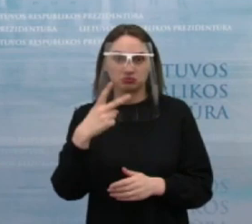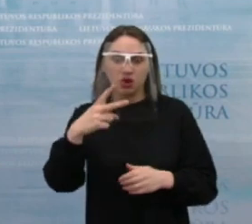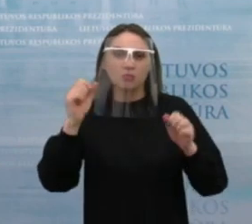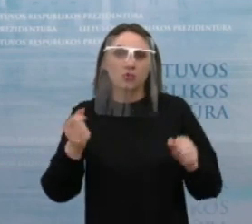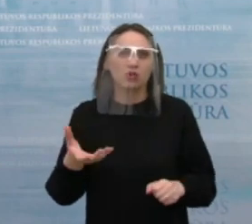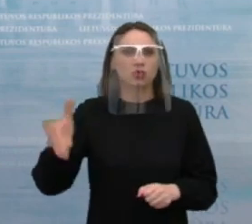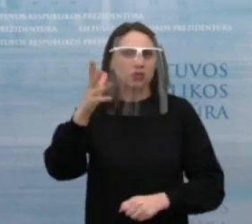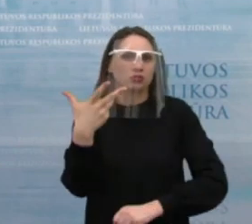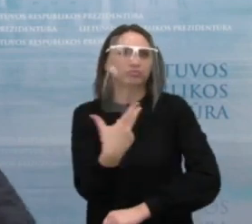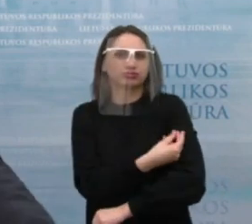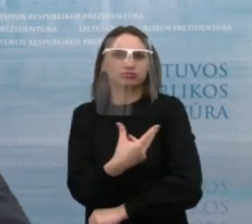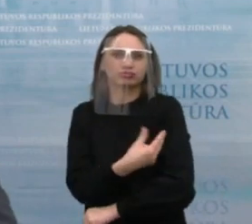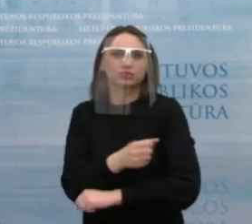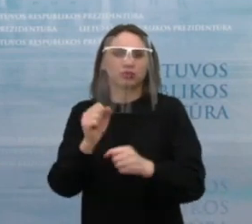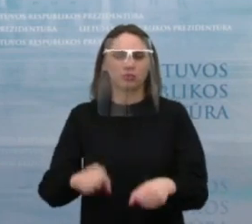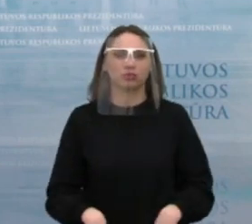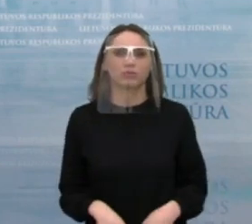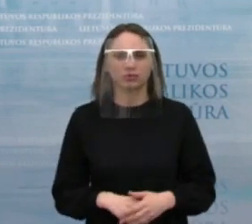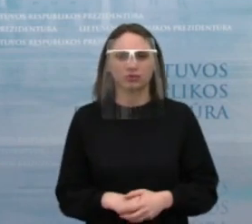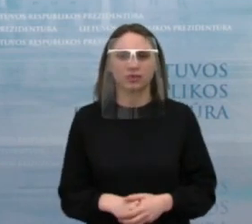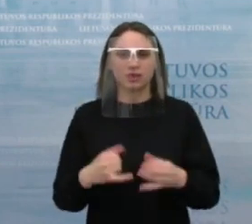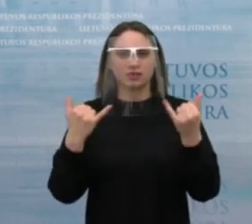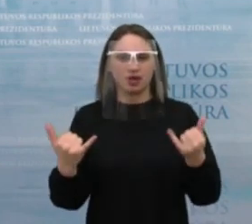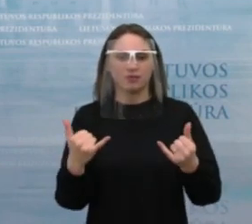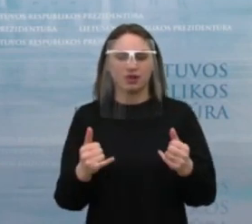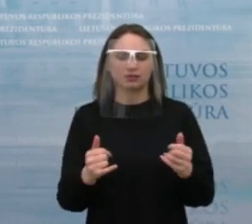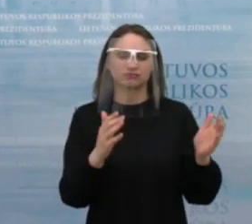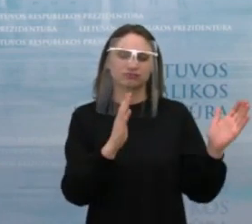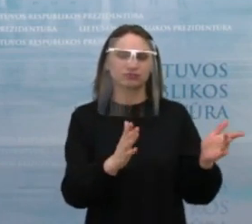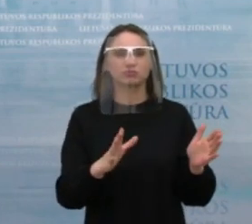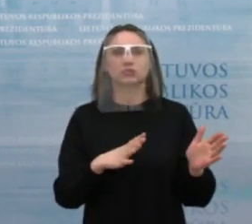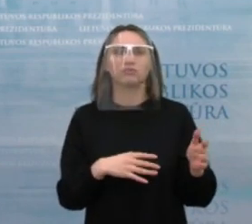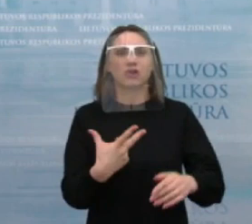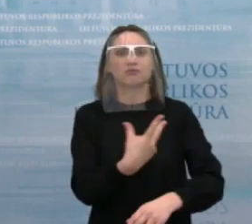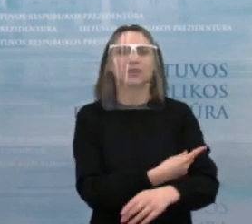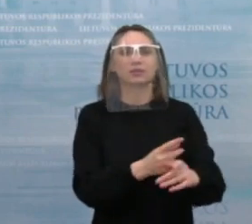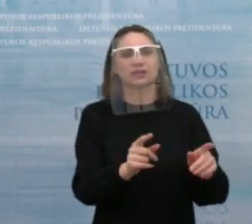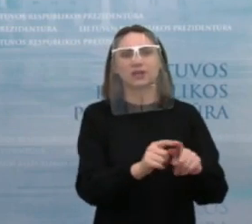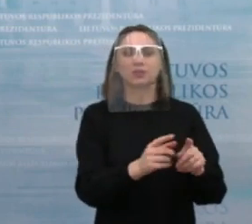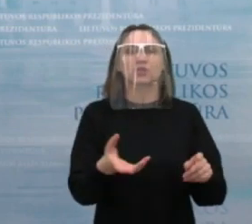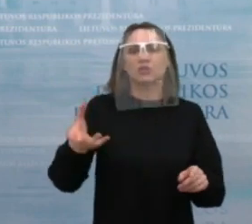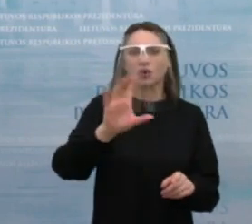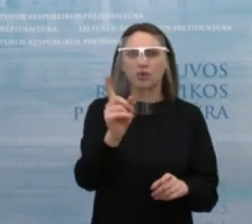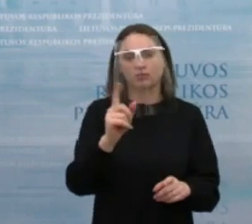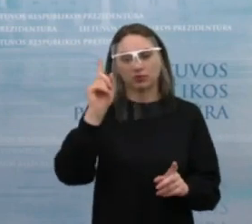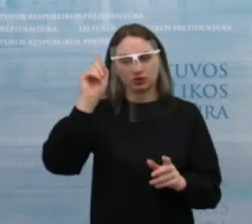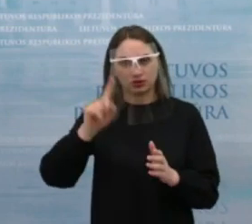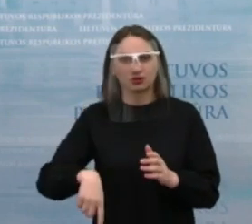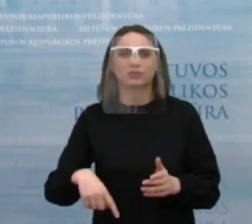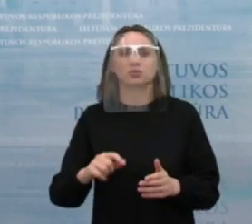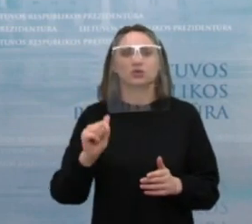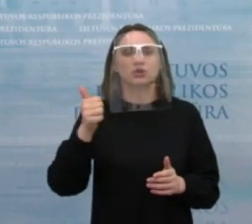vakcinavimą ir jeigu dabartiniai vakcinavimo tempai buvo kokie buvo, tai tikrai ateinančiomis dienomis